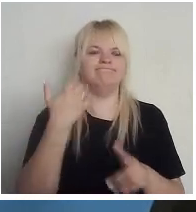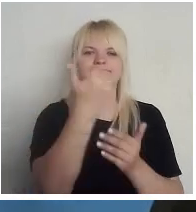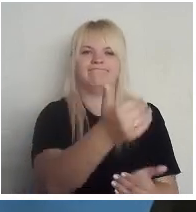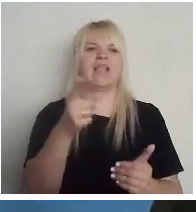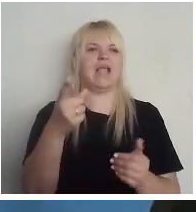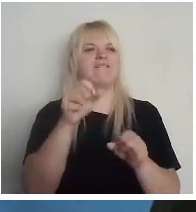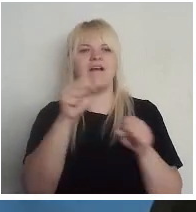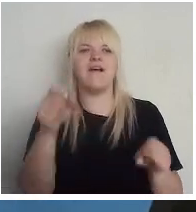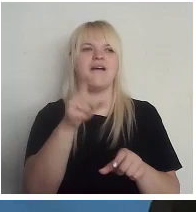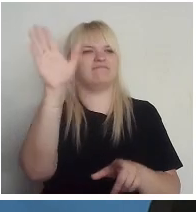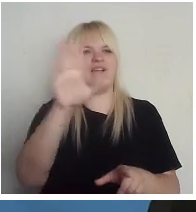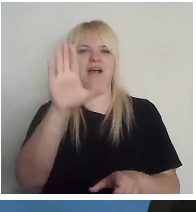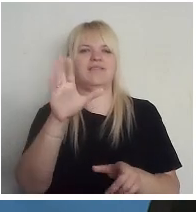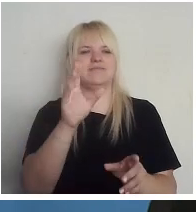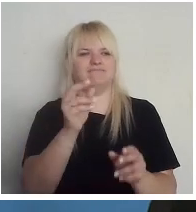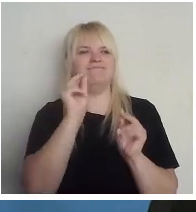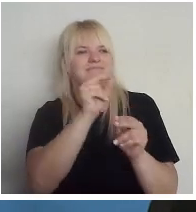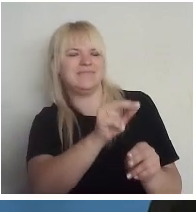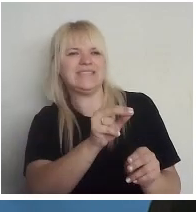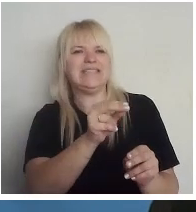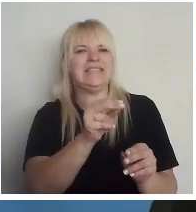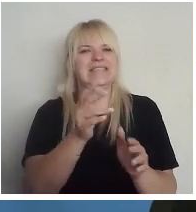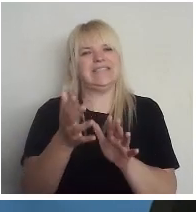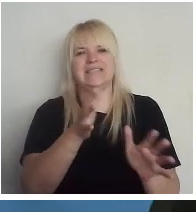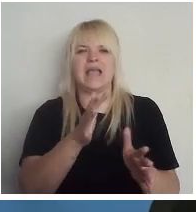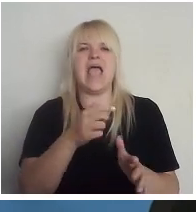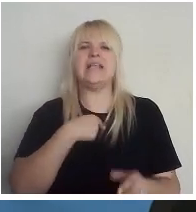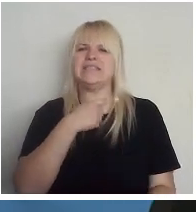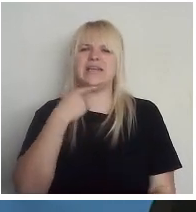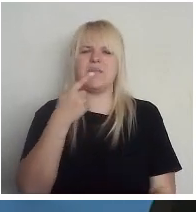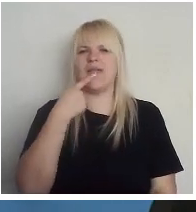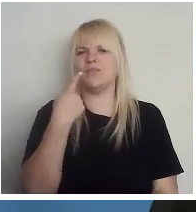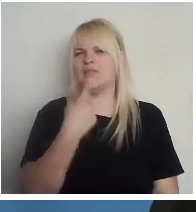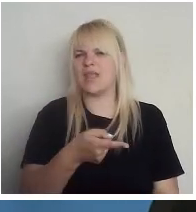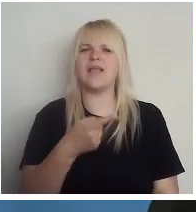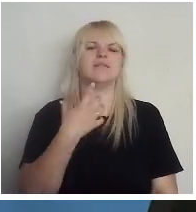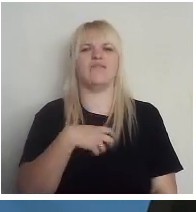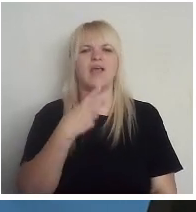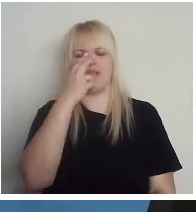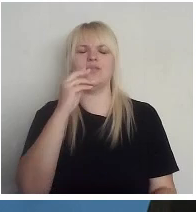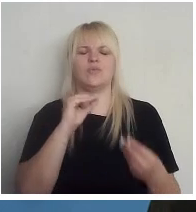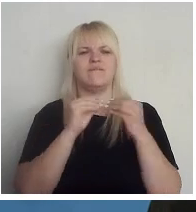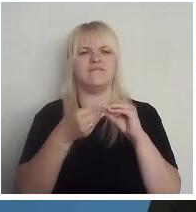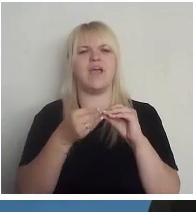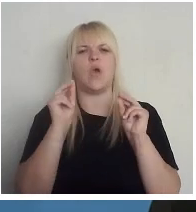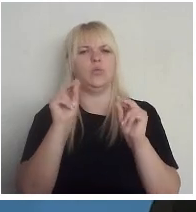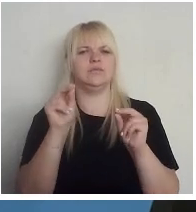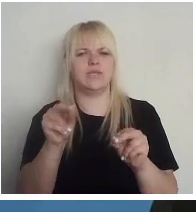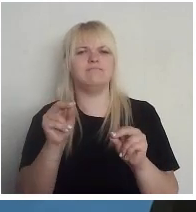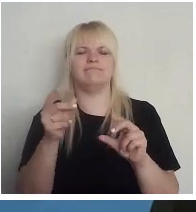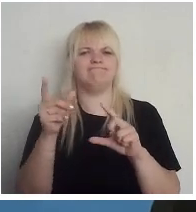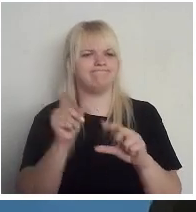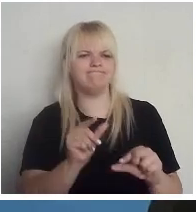cik liela tā ir. Bet es gribētu teikt, ka jāņemt tas ir vērā, elektroniskā